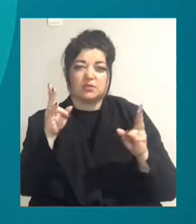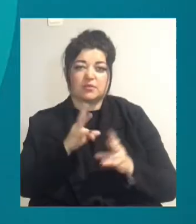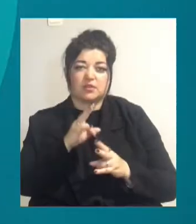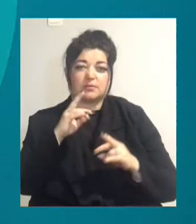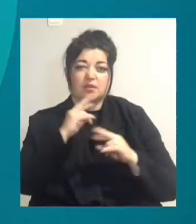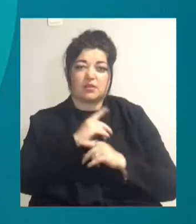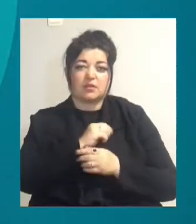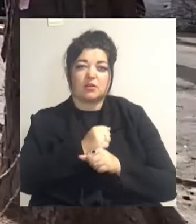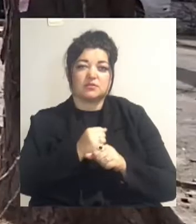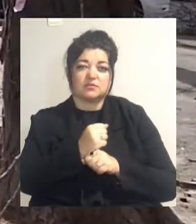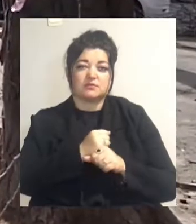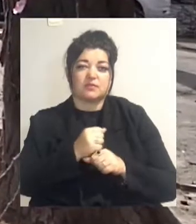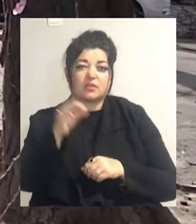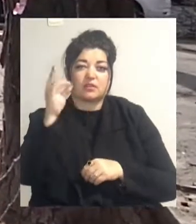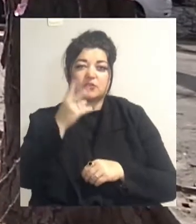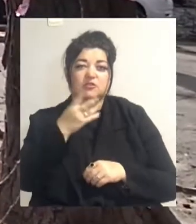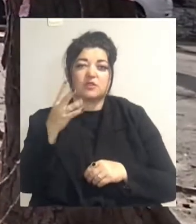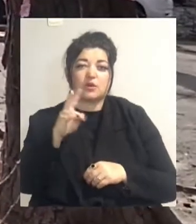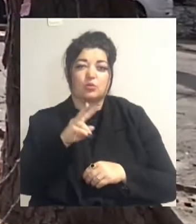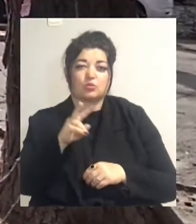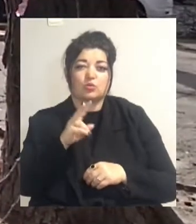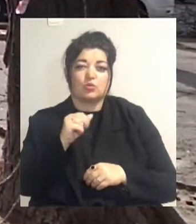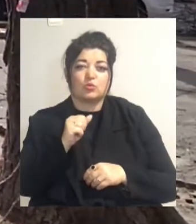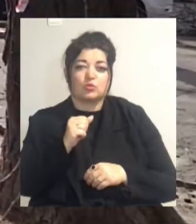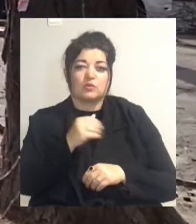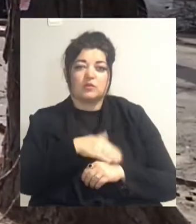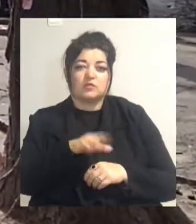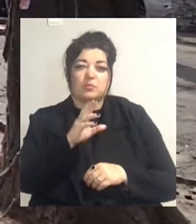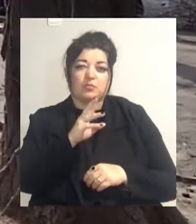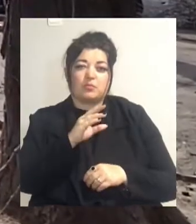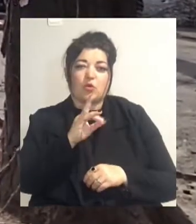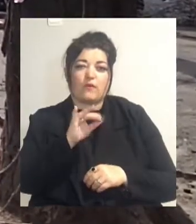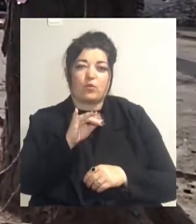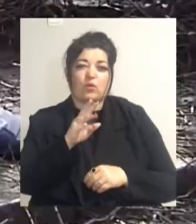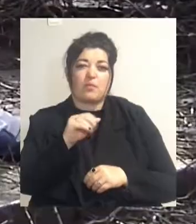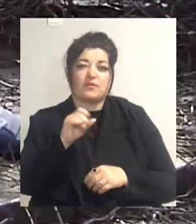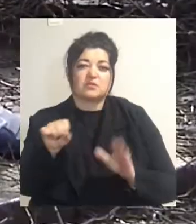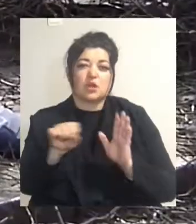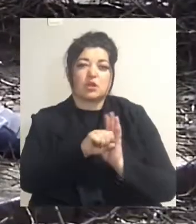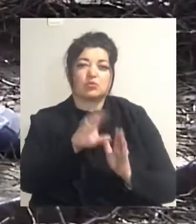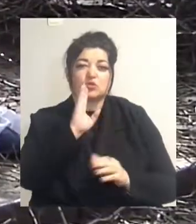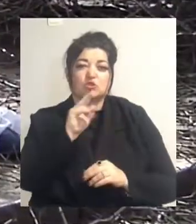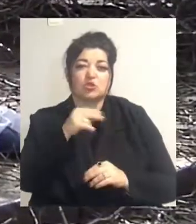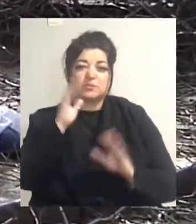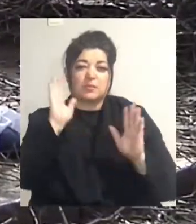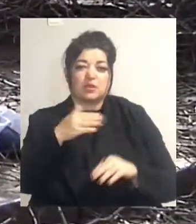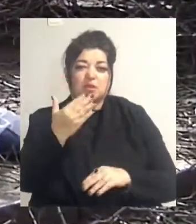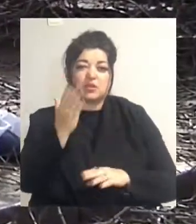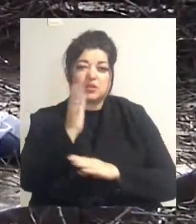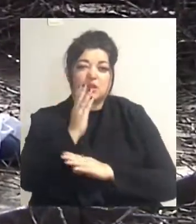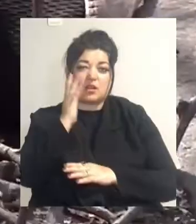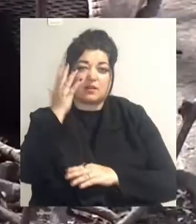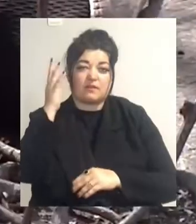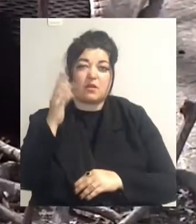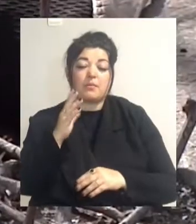Нагадаємо, 24 лютого на перетині вулиць Сніжинська та провулку Маланова загинула жінка через падіння на неї дерева. Правоохоронці